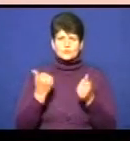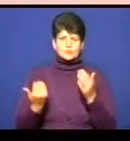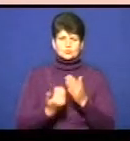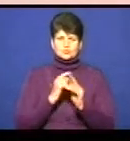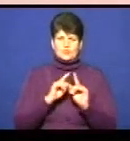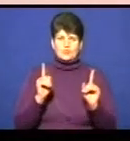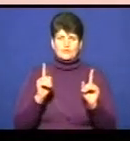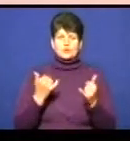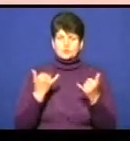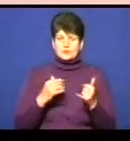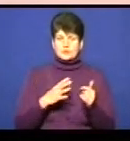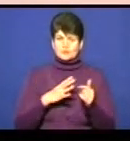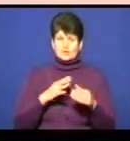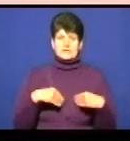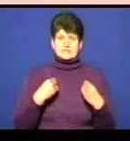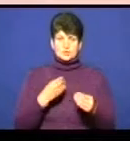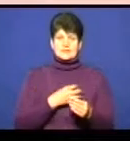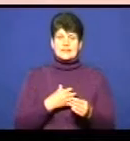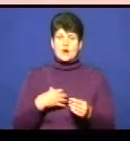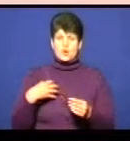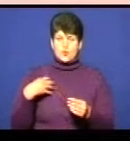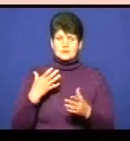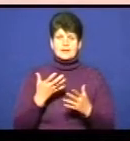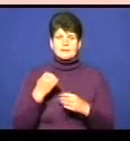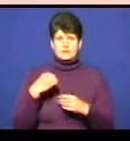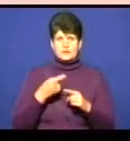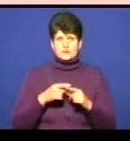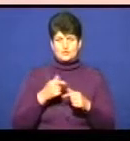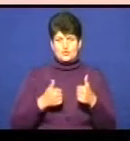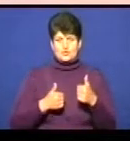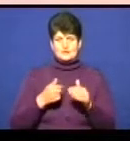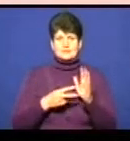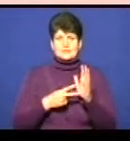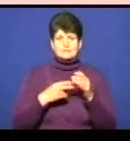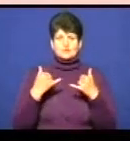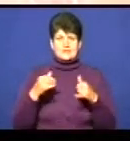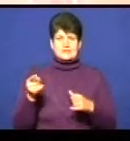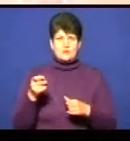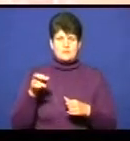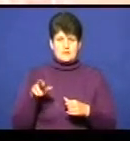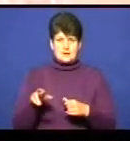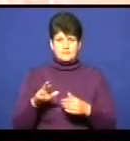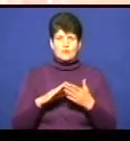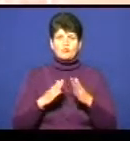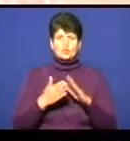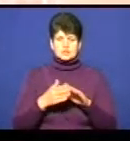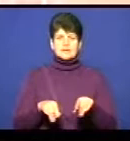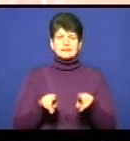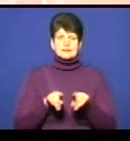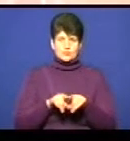були наступні нагороди для номінантів, які перемогли у цьому конкурсі – «Сім чудес Тернопілля». Положення також